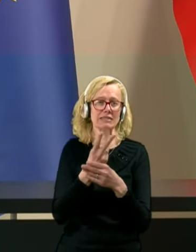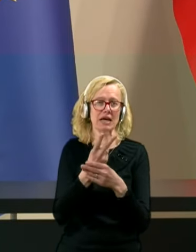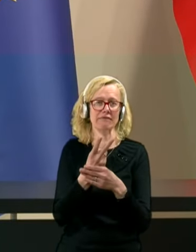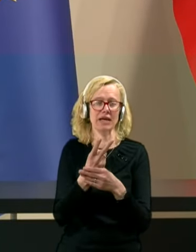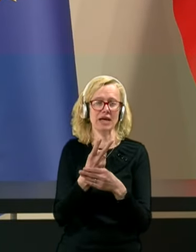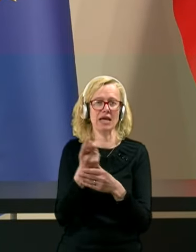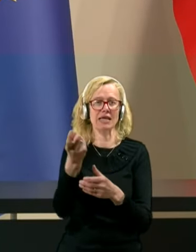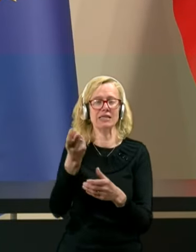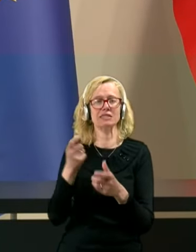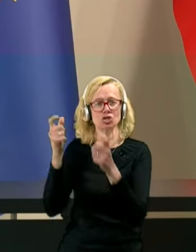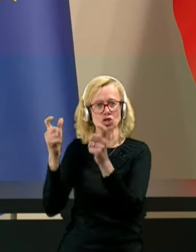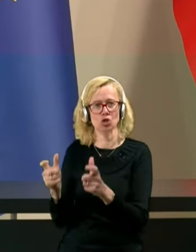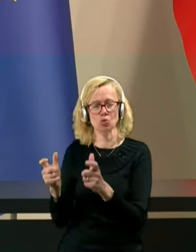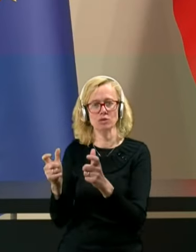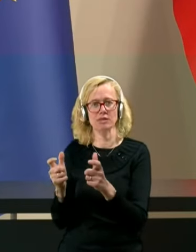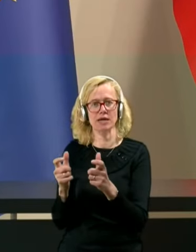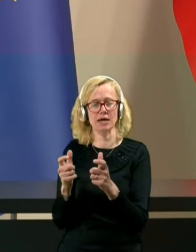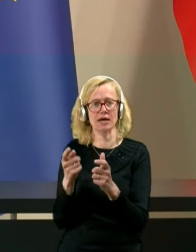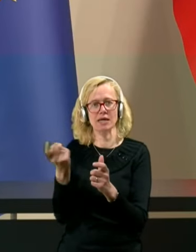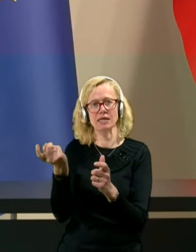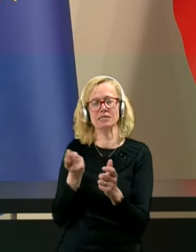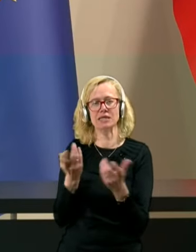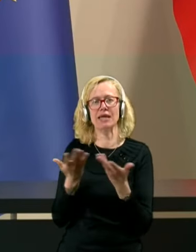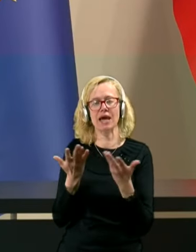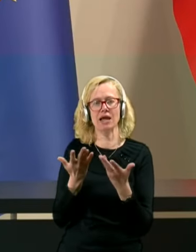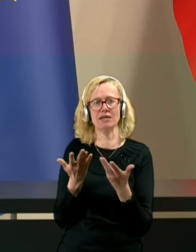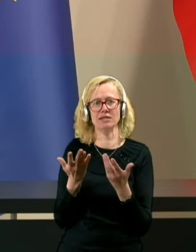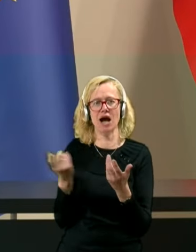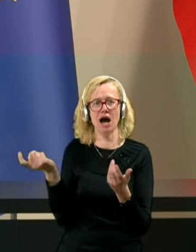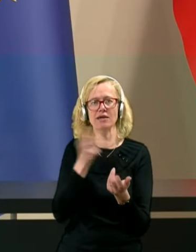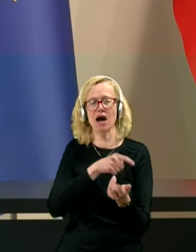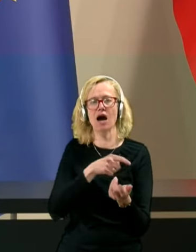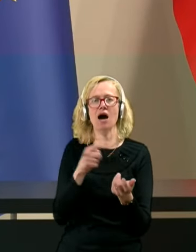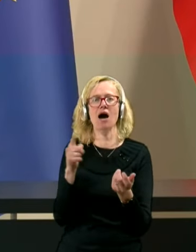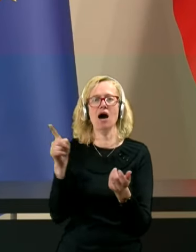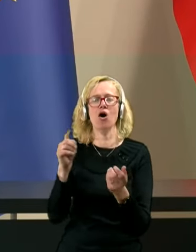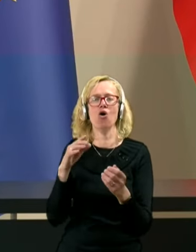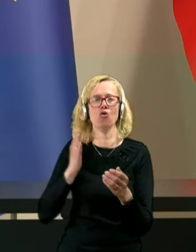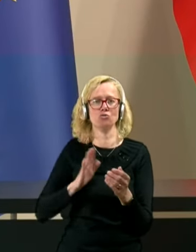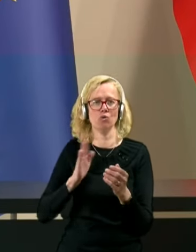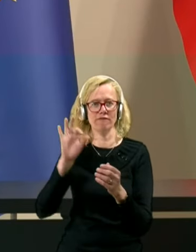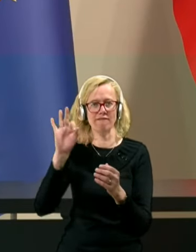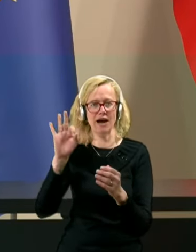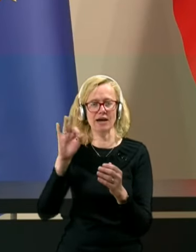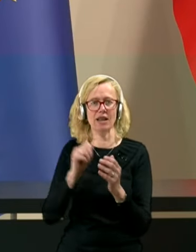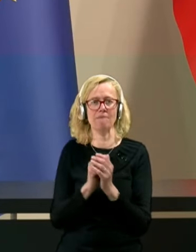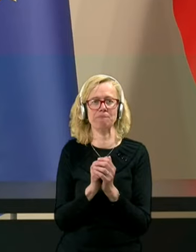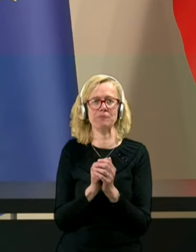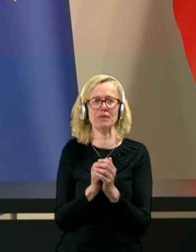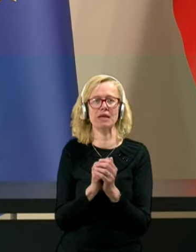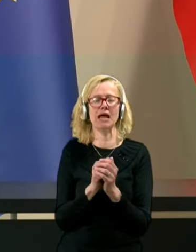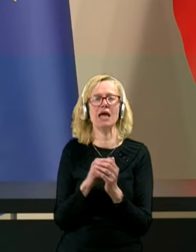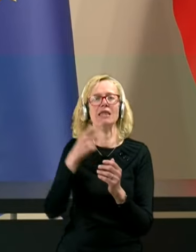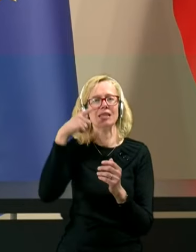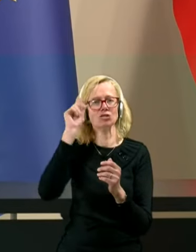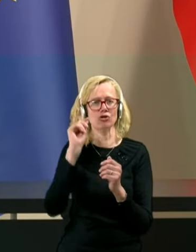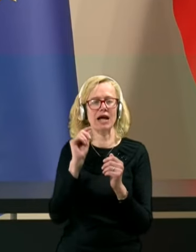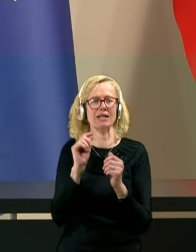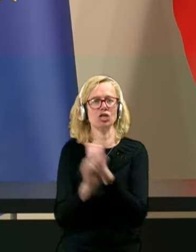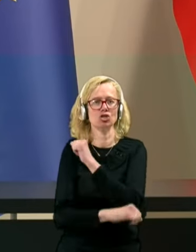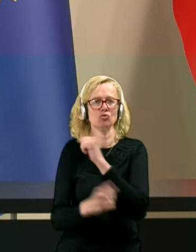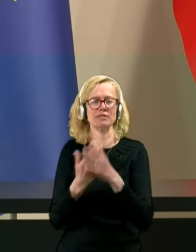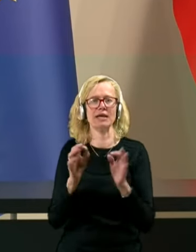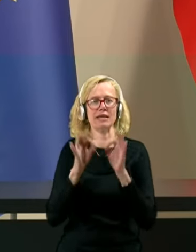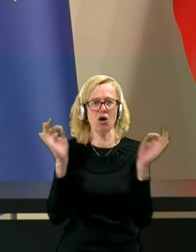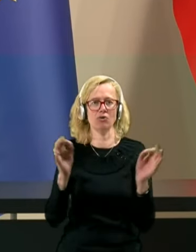izhaja gospod Fafangel. Na Nacionalnem inštitutu za javno zdrave je zaposlenih